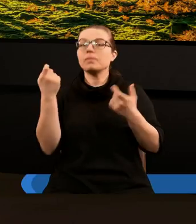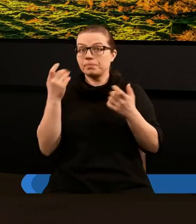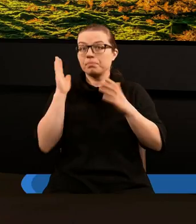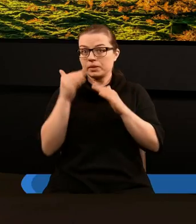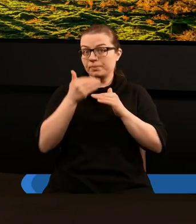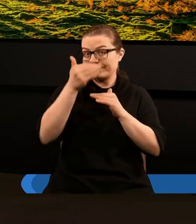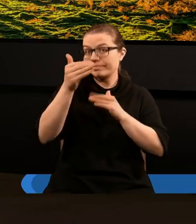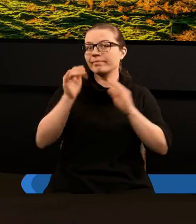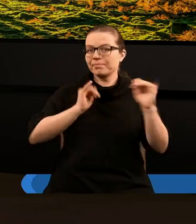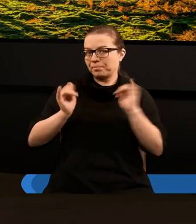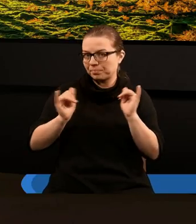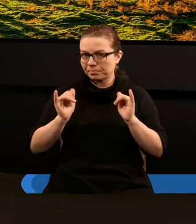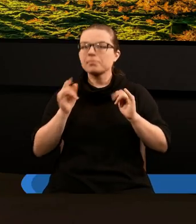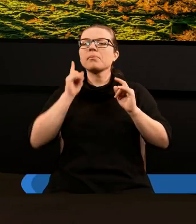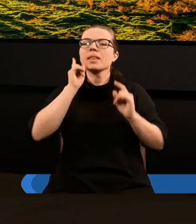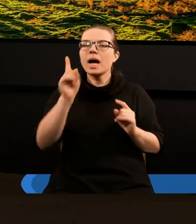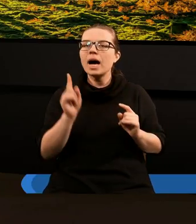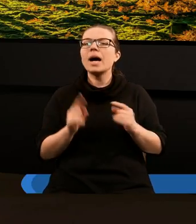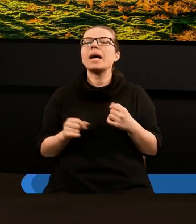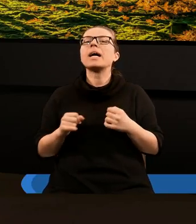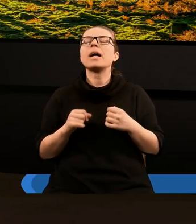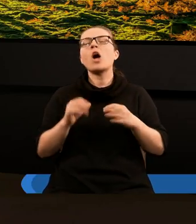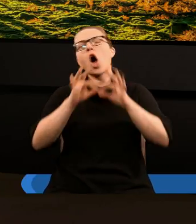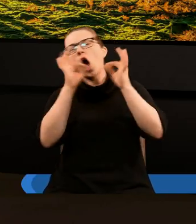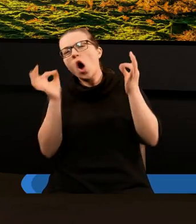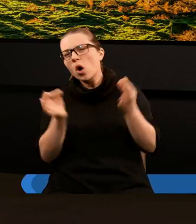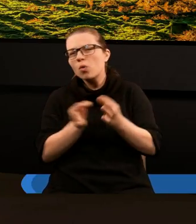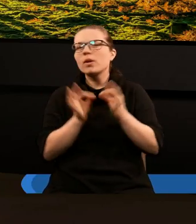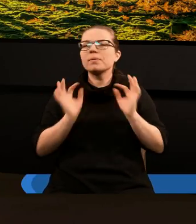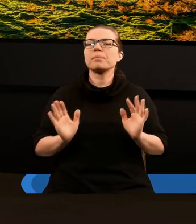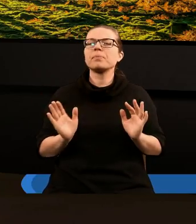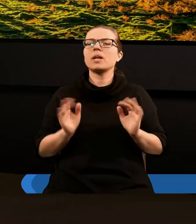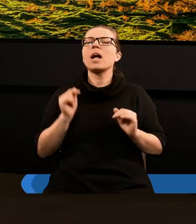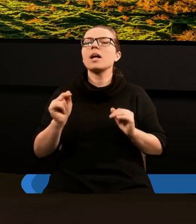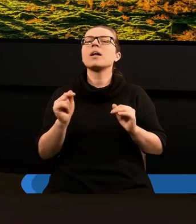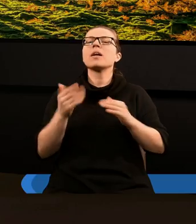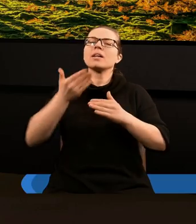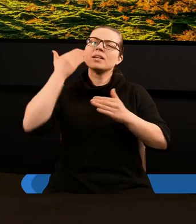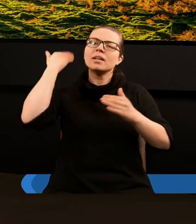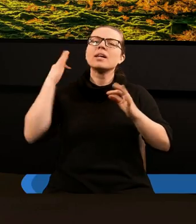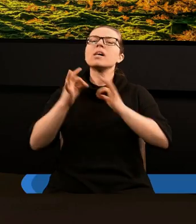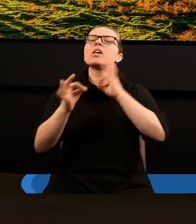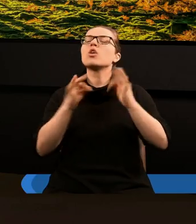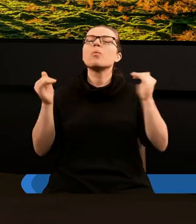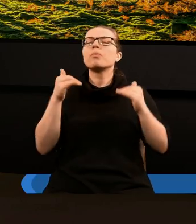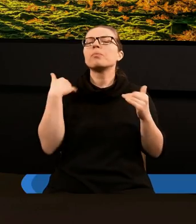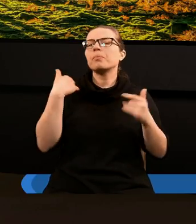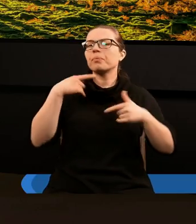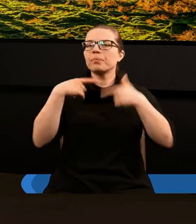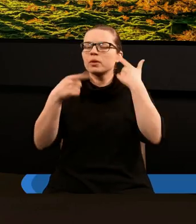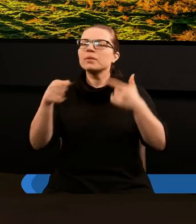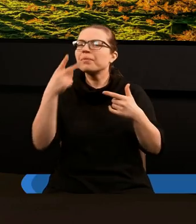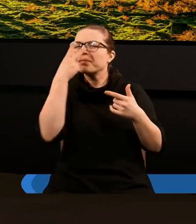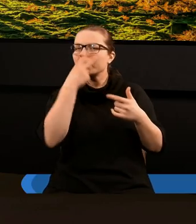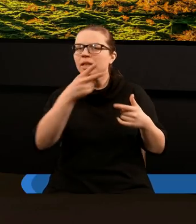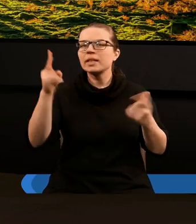chwilę przejdziemy. Natomiast patrząc bardziej ogólnie, w jakim okresie historii moglibyśmy umiejscowić tę